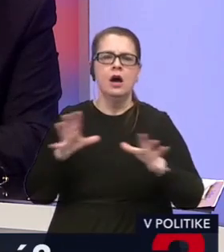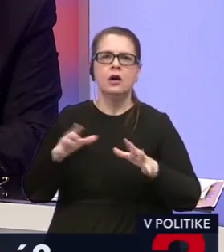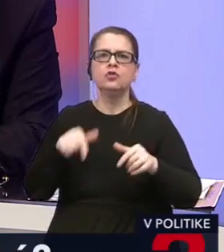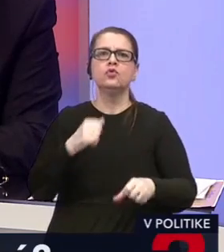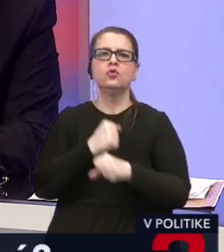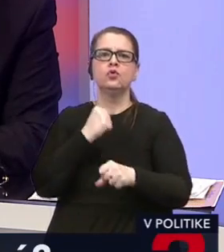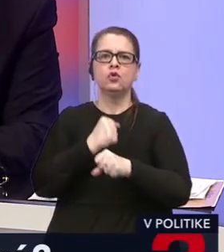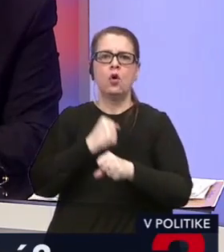vytvárajú, že tu má byť nejaký problém.